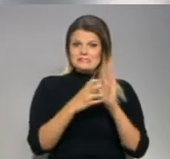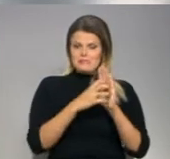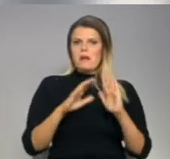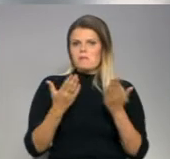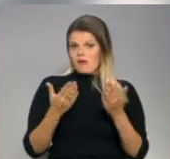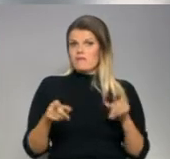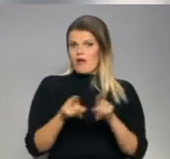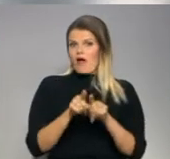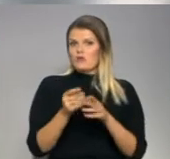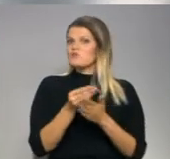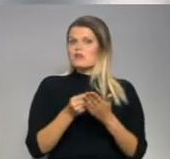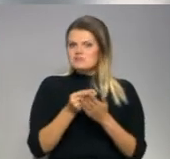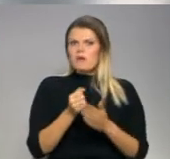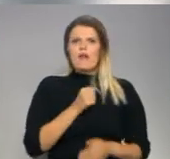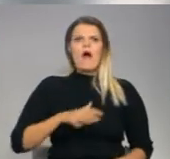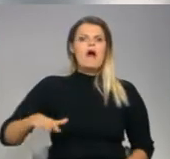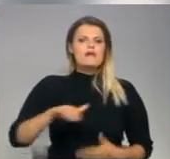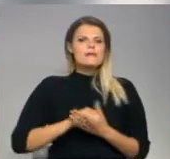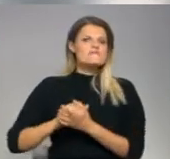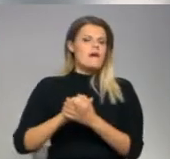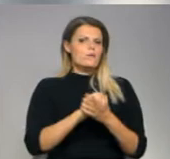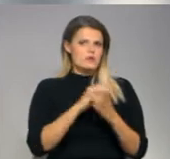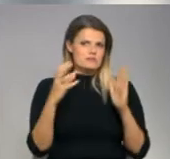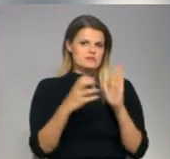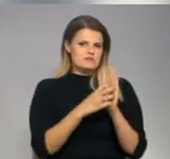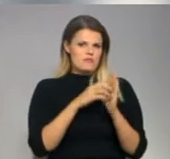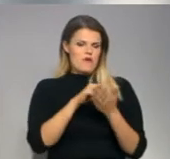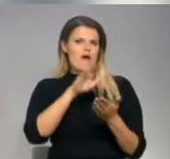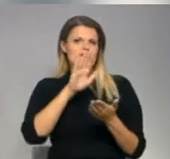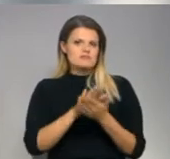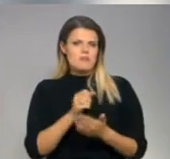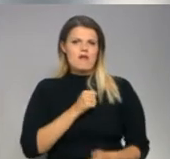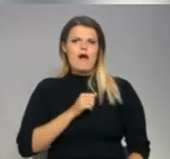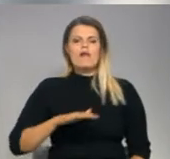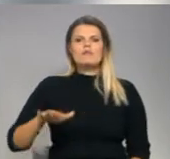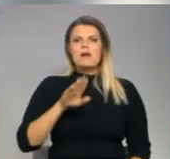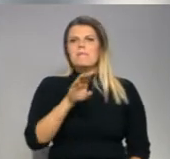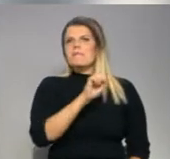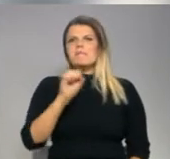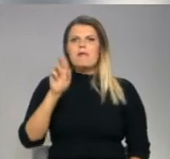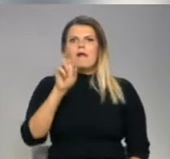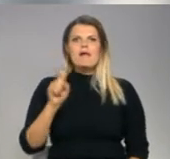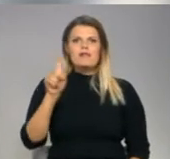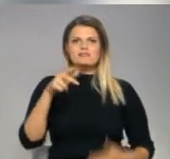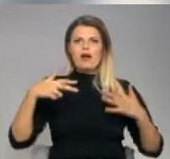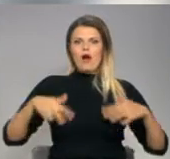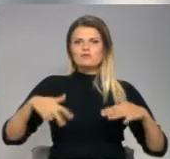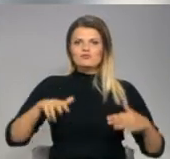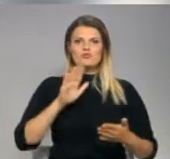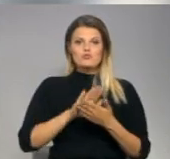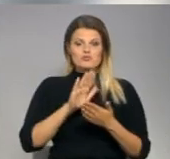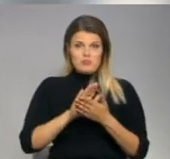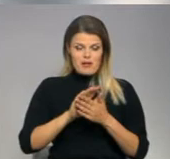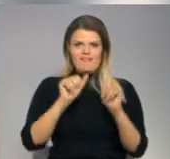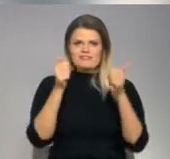vienotības simbols. Atzīmējot Latgales māras 80. jubilēju pie pieminekļa tik veidots ziedu paklājus un vairāk